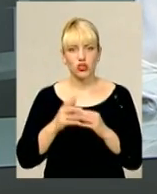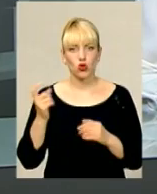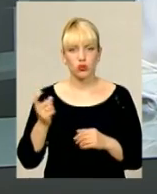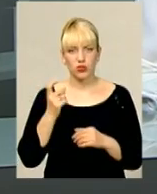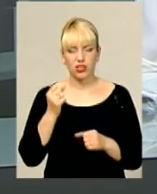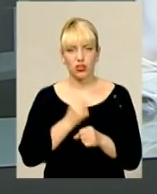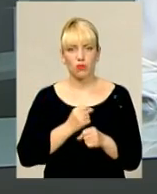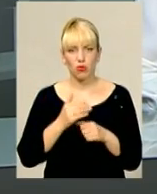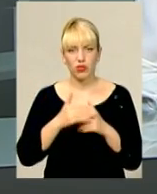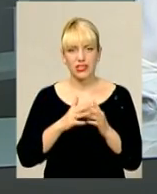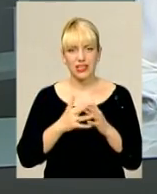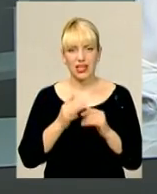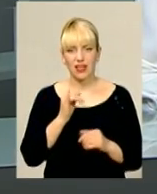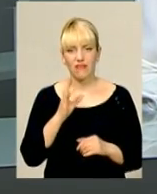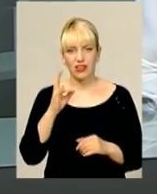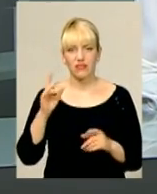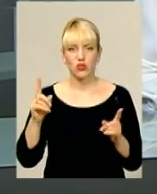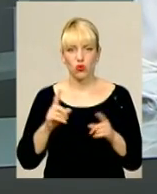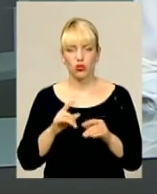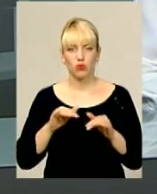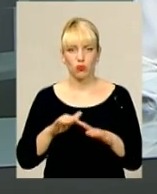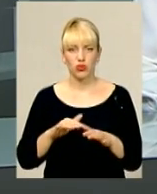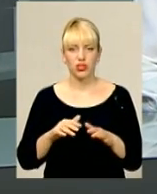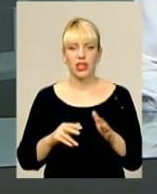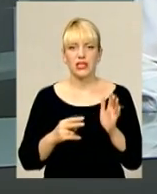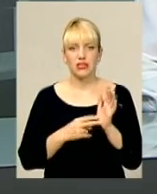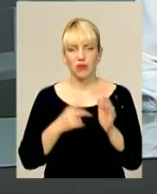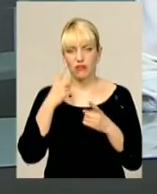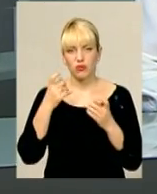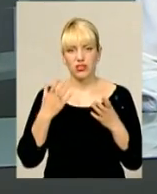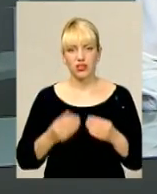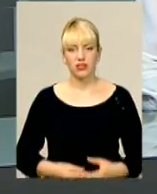Іванківці. Далі коротко про головні події семи інформаційних днів.